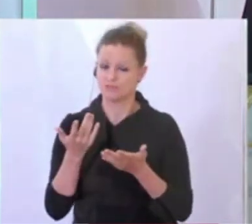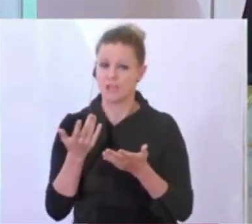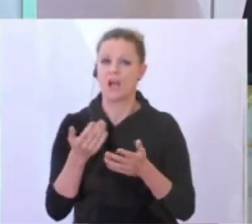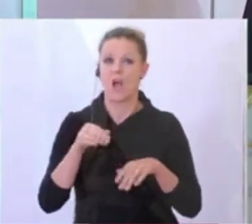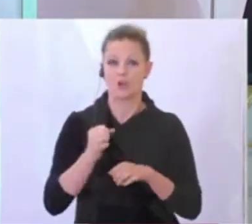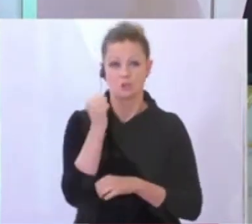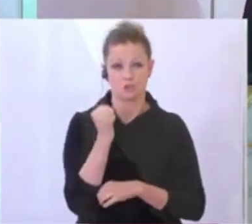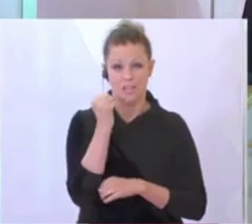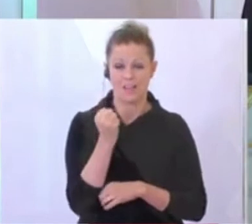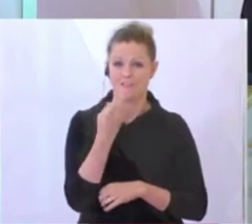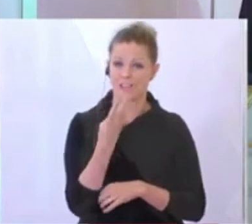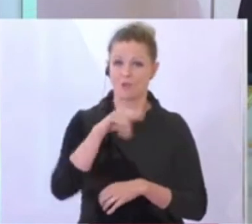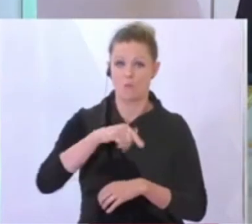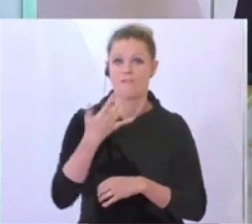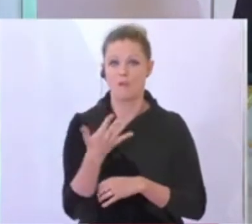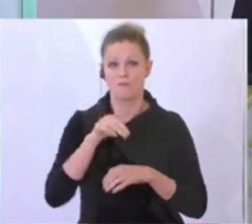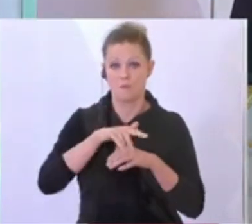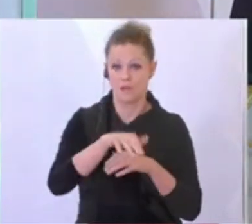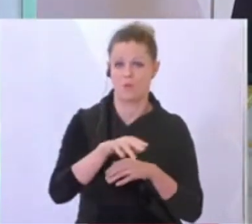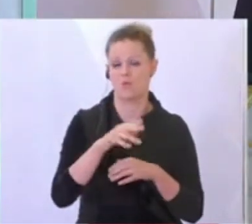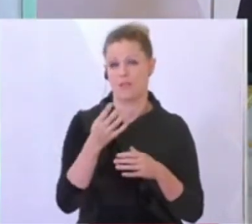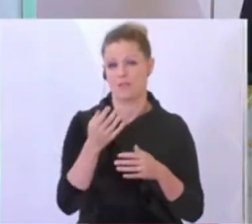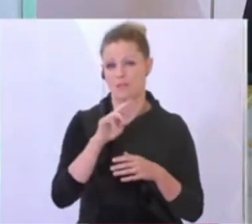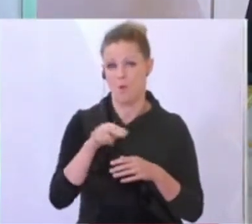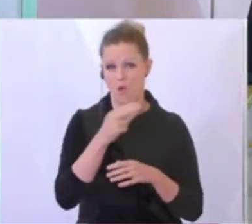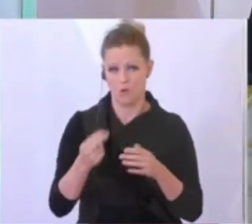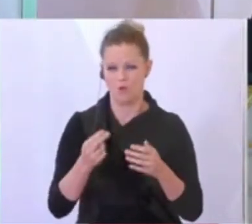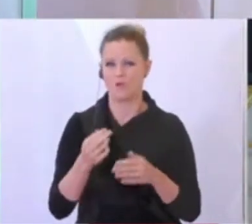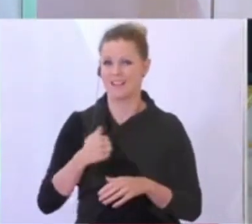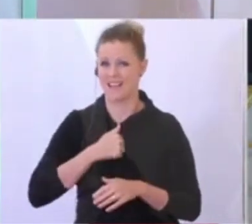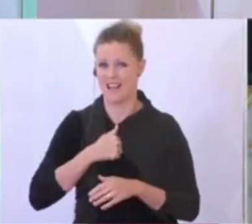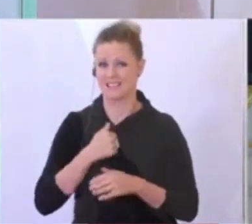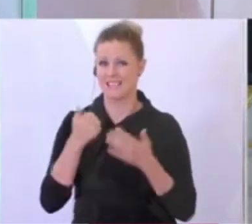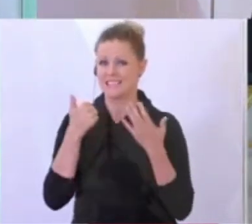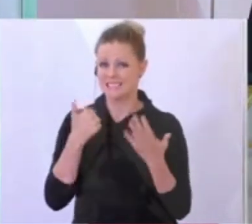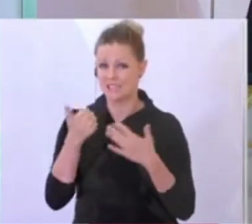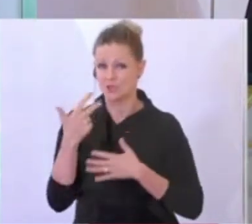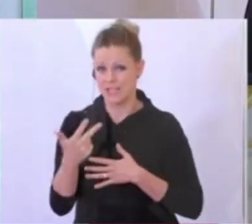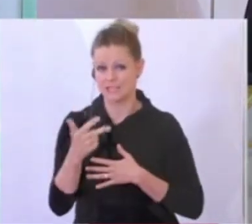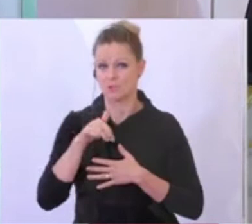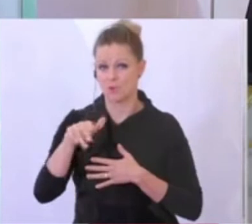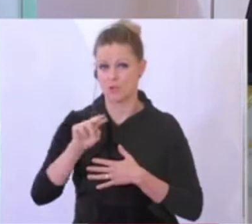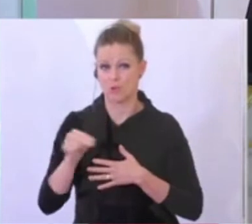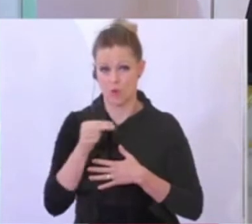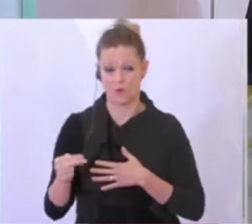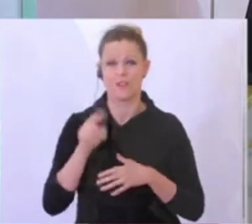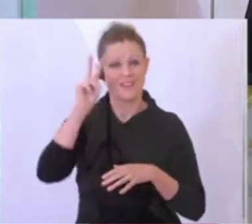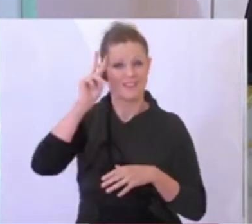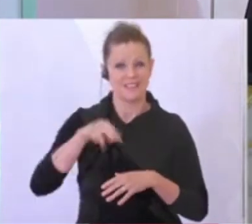,5 Millionen zusätzliche Mittel. Graz bis zu 36 Millionen und Wien bis zu